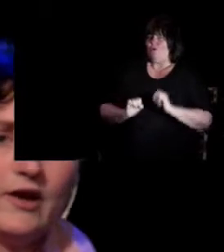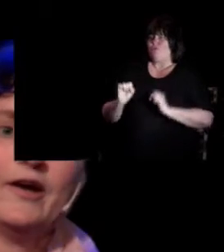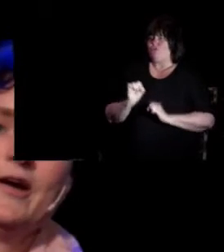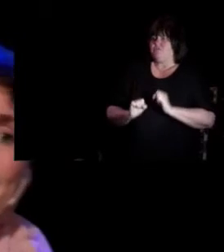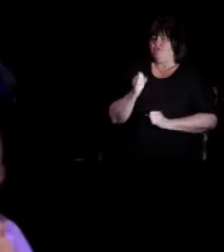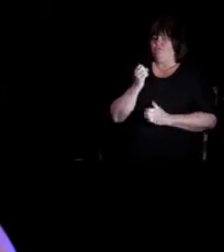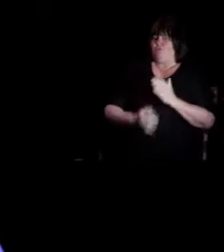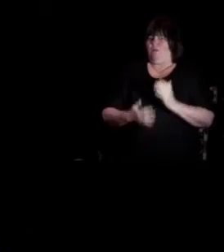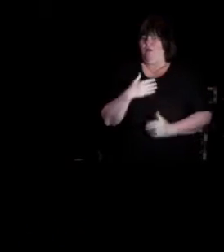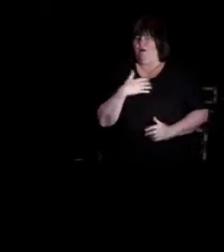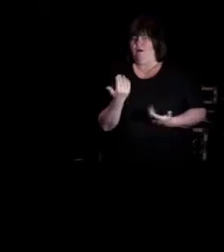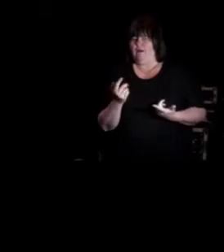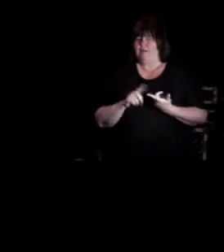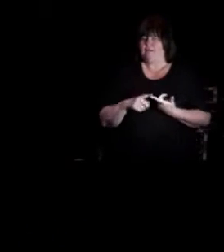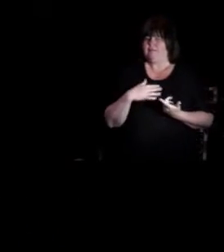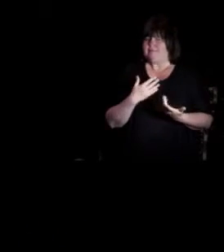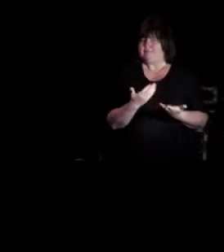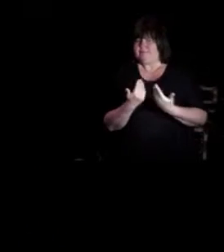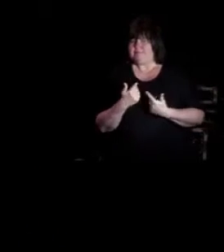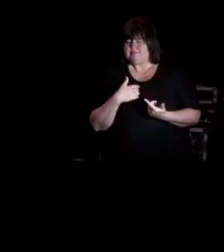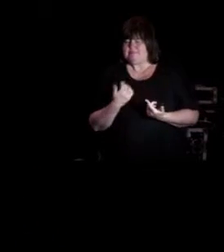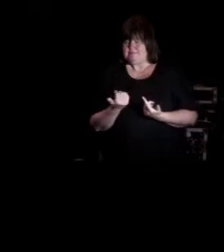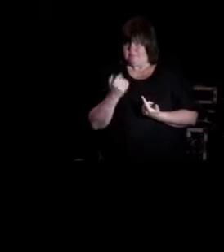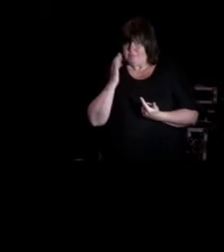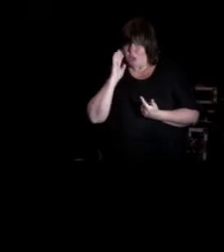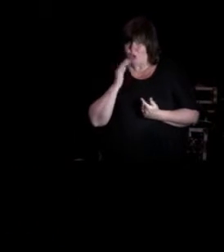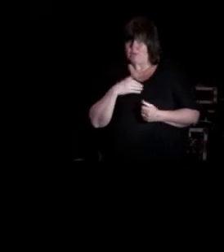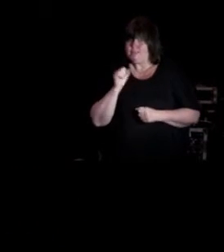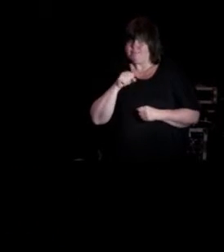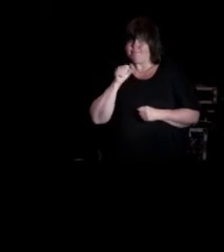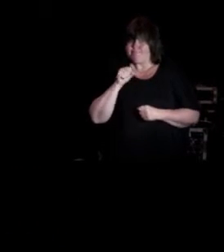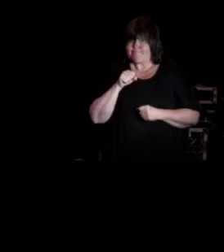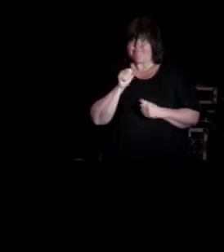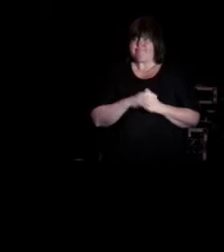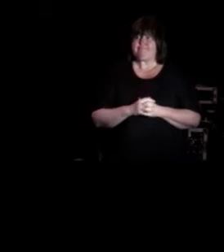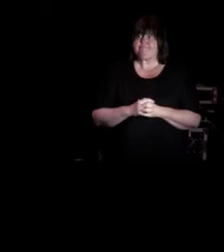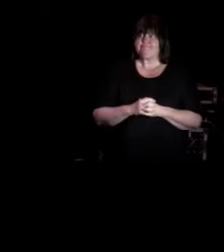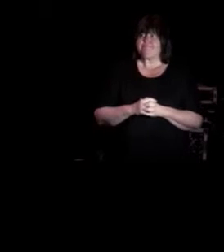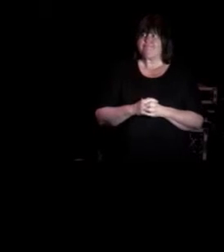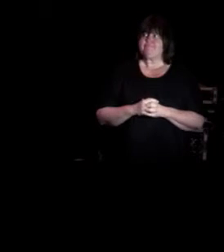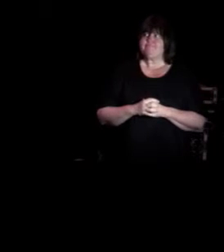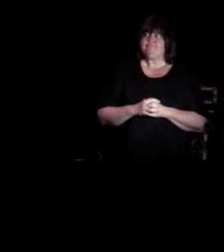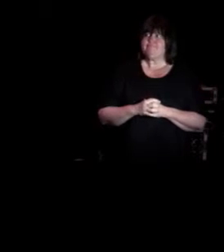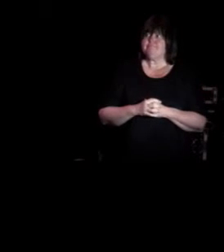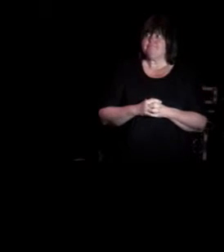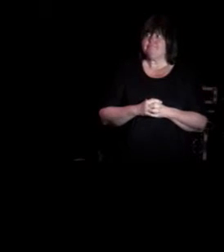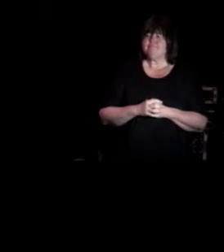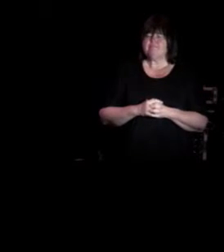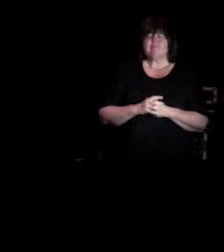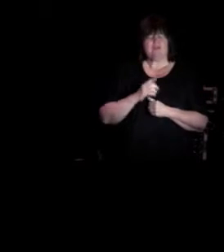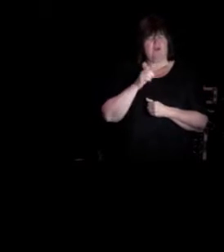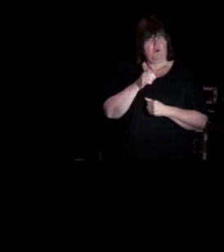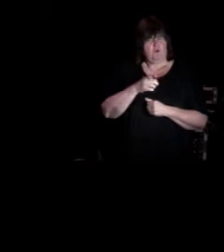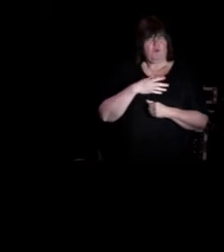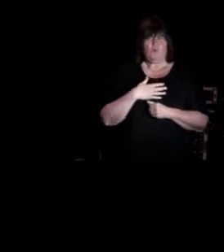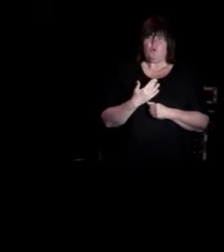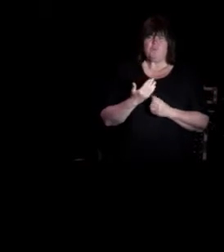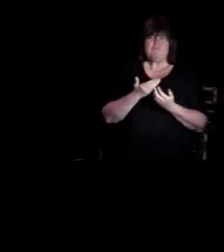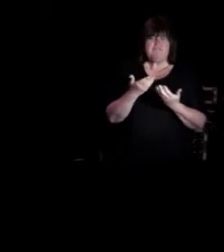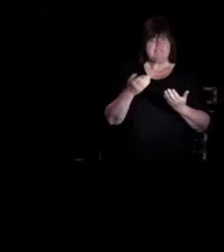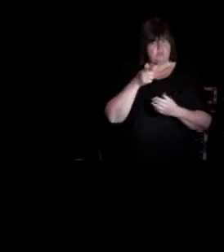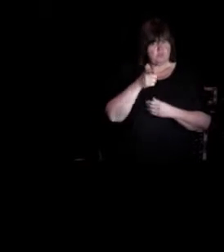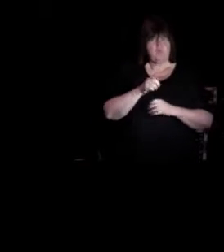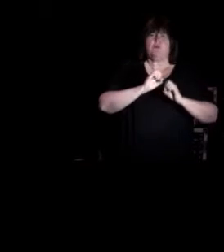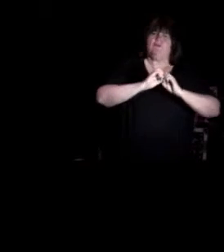gjøre. Og hørte på hva hun sa da. Og det viste seg at hun hadde ganske klare ideer om hva